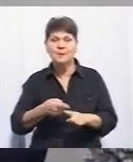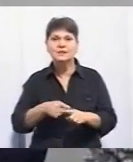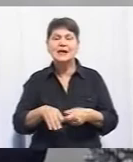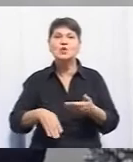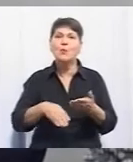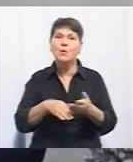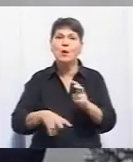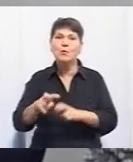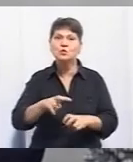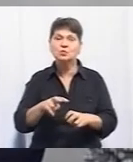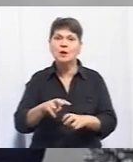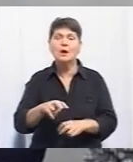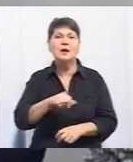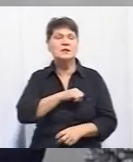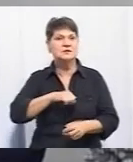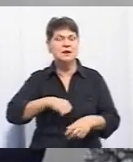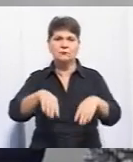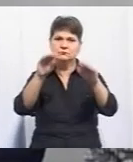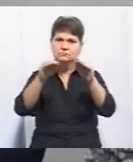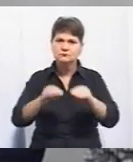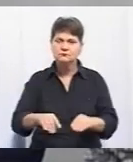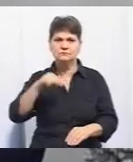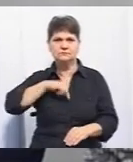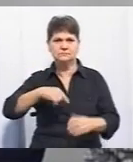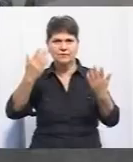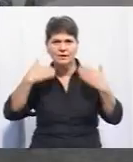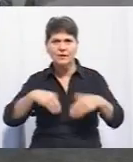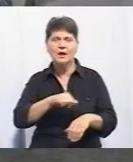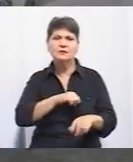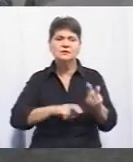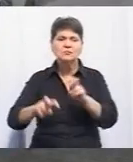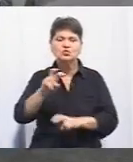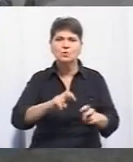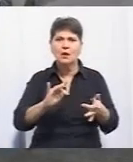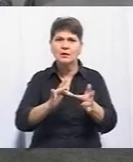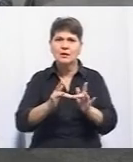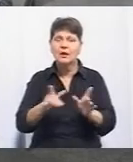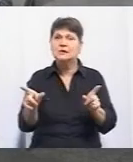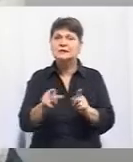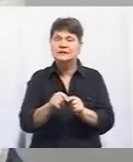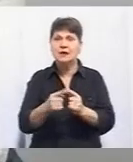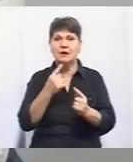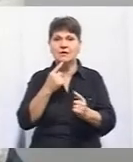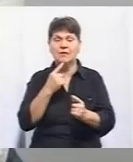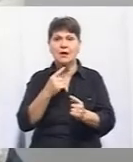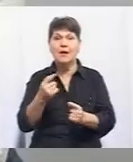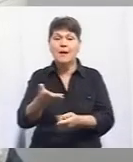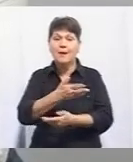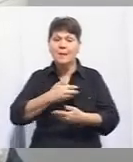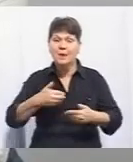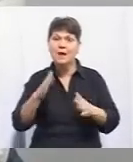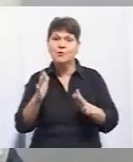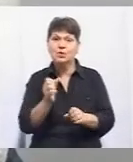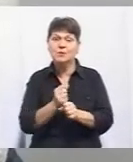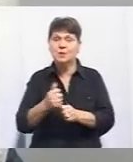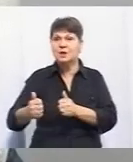роботи, людина буде самостійно писати резюме, самостійно піде на сайті пошуку, самостійно дзвонитиме роботодавцям, ми будемо поруч і підкажемо, де вона зробила помилки,